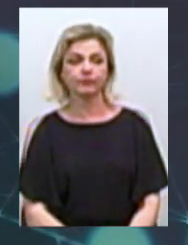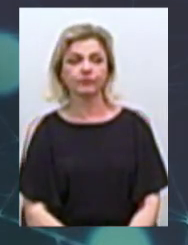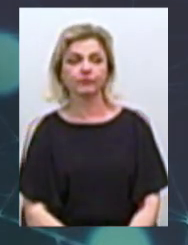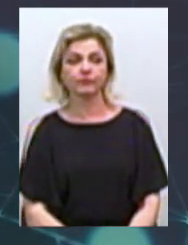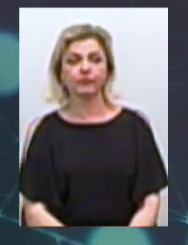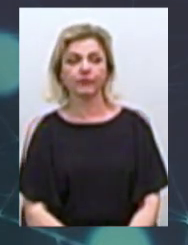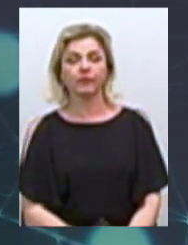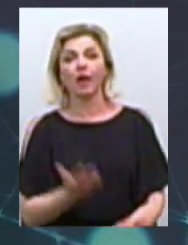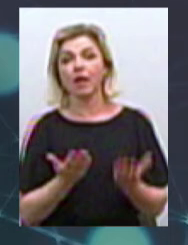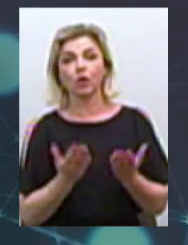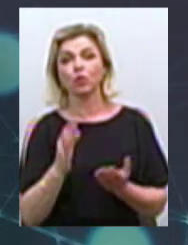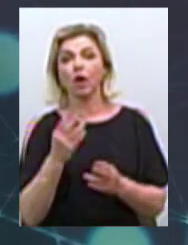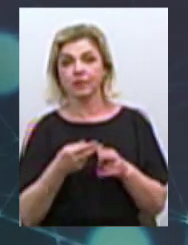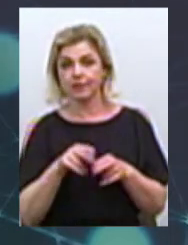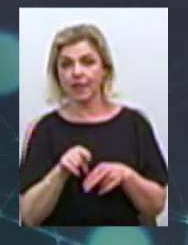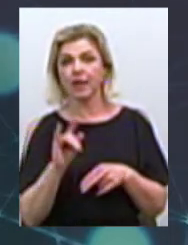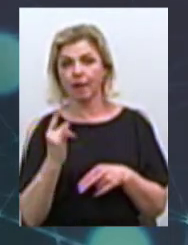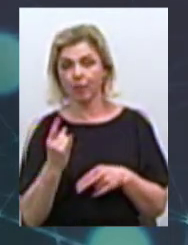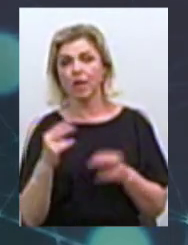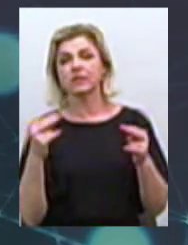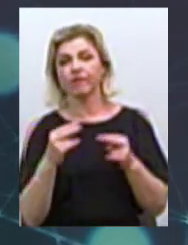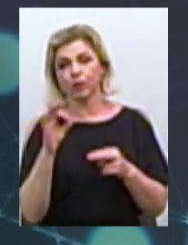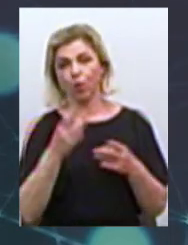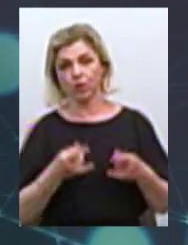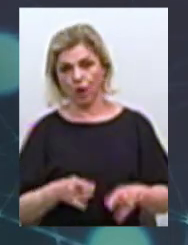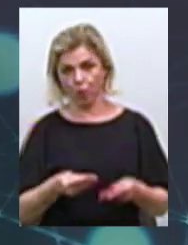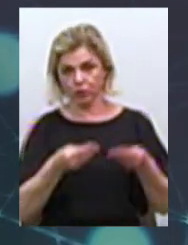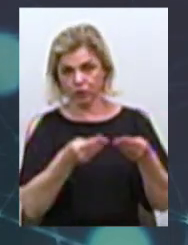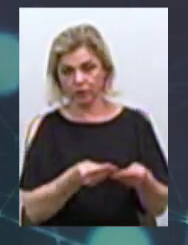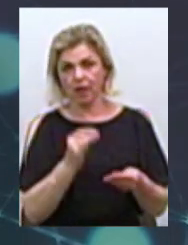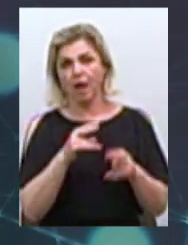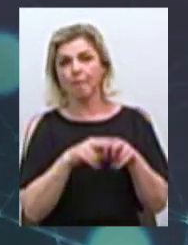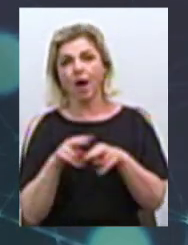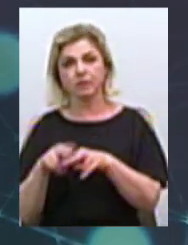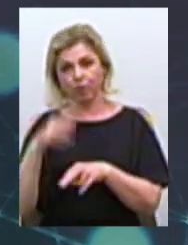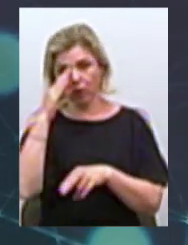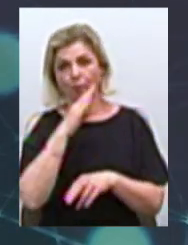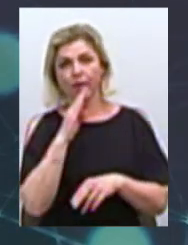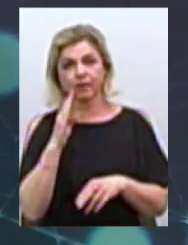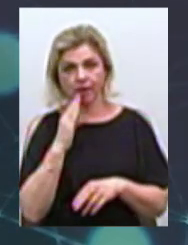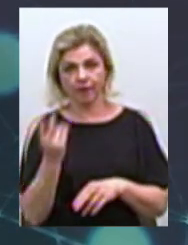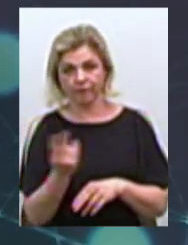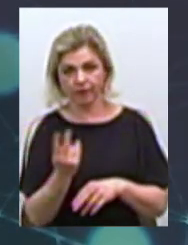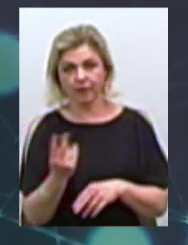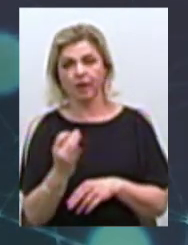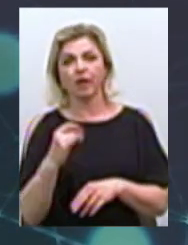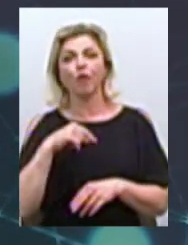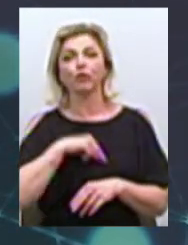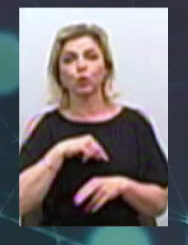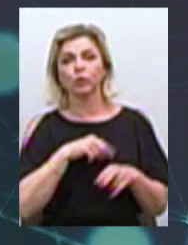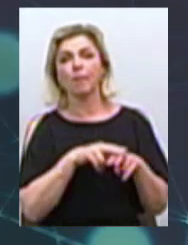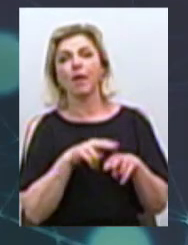Зокрема, якщо це дитина, то подається свідоцтво про народження, відповідно, паспорти обох батьків, внутрішні